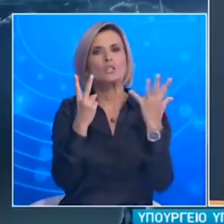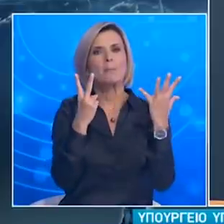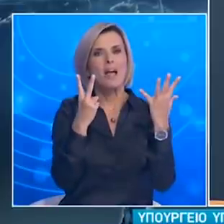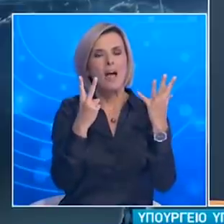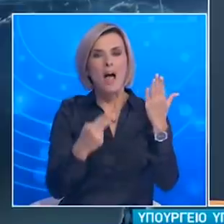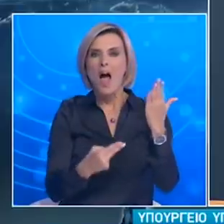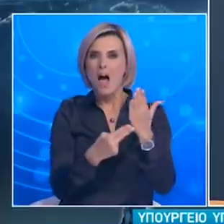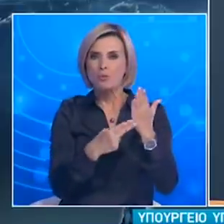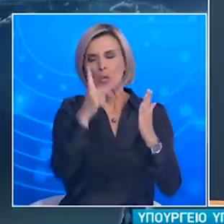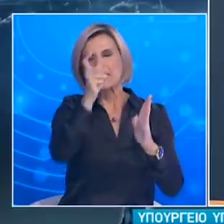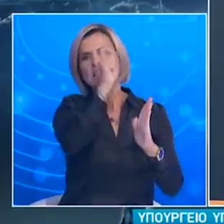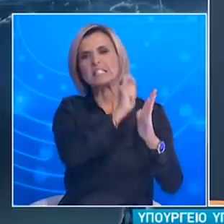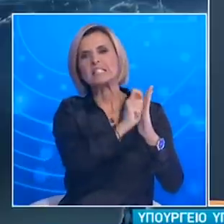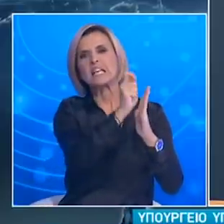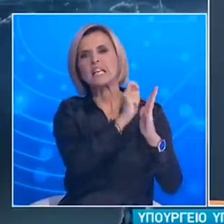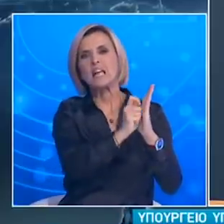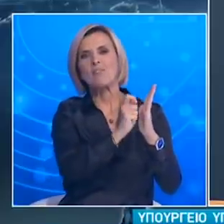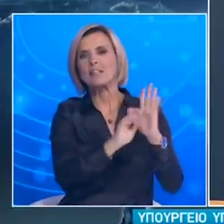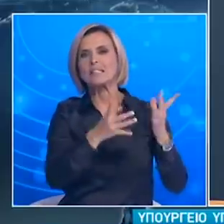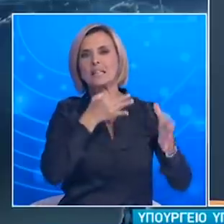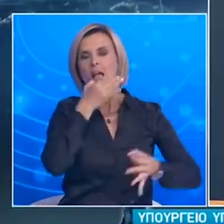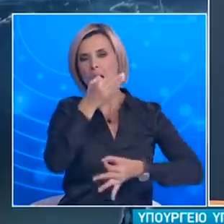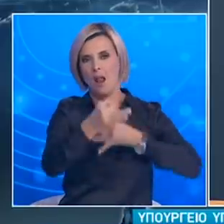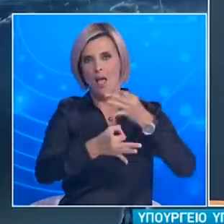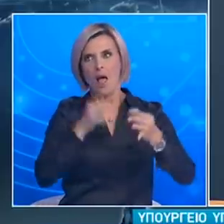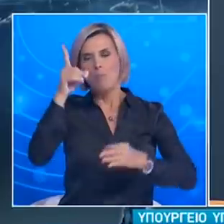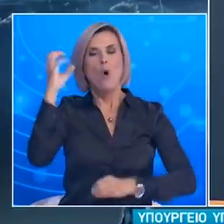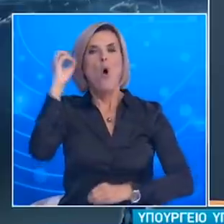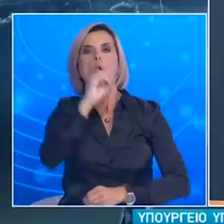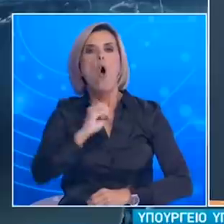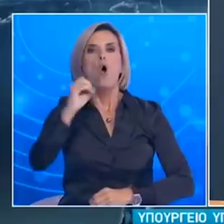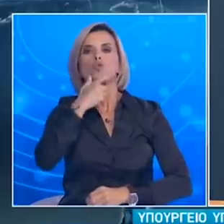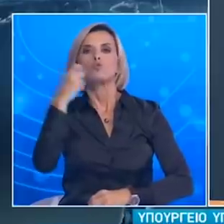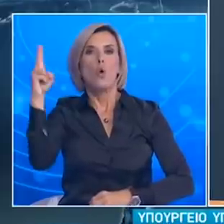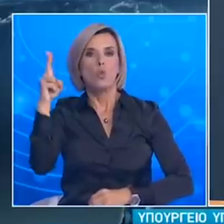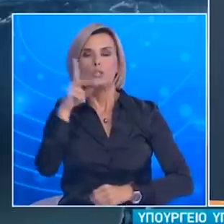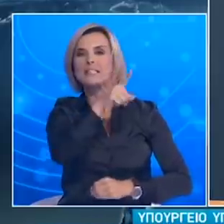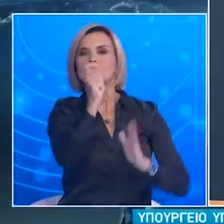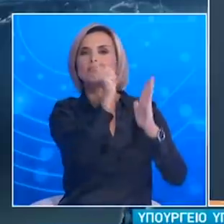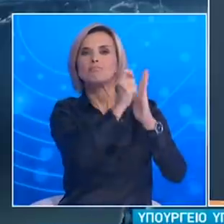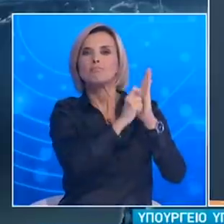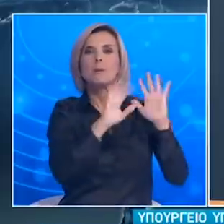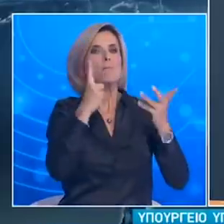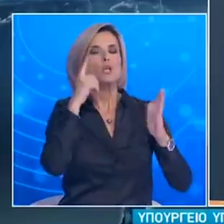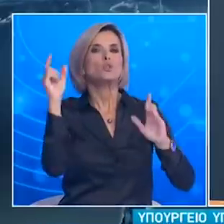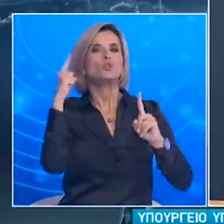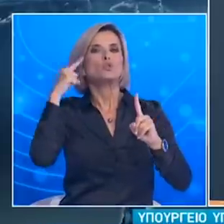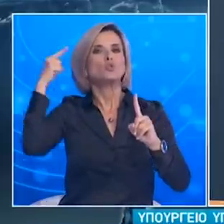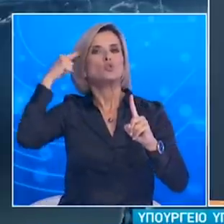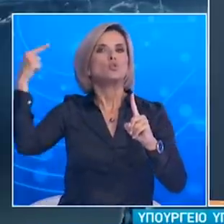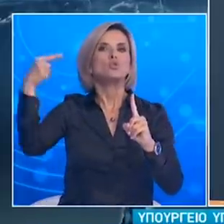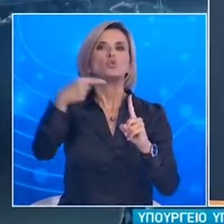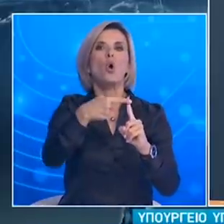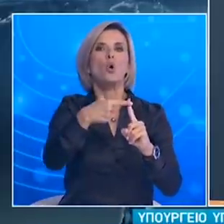τελευταίο συγγραφέα τον Σερ Ρίτσαρ Πίτο από την Οξφόρδη όπου περιγράφουν τους στόχους που πρέπει να επιτύχουν τα εμβόλια στις